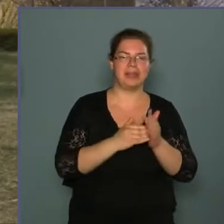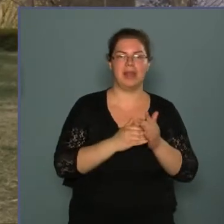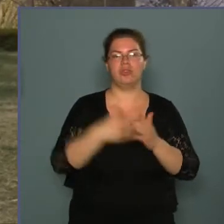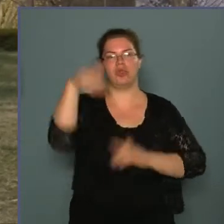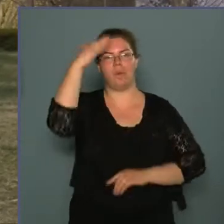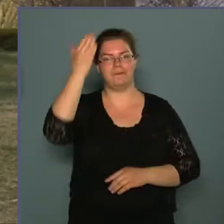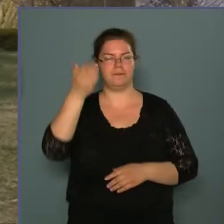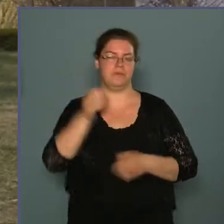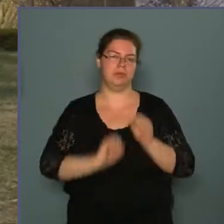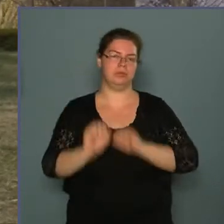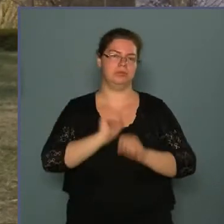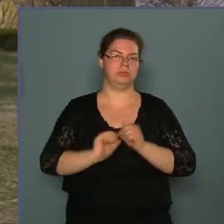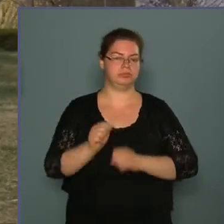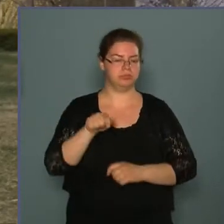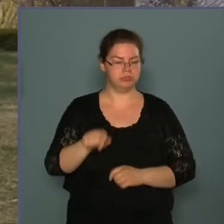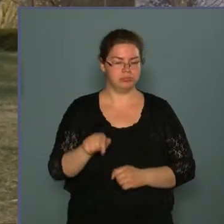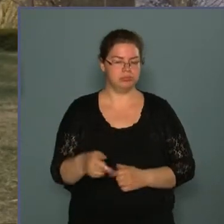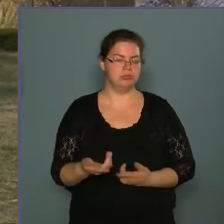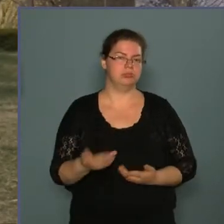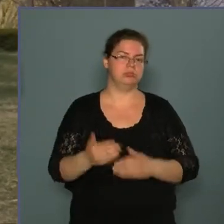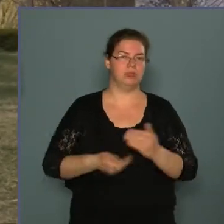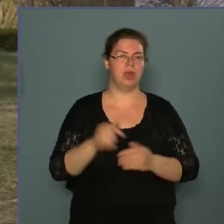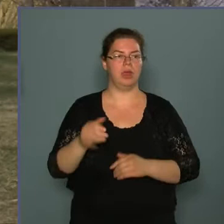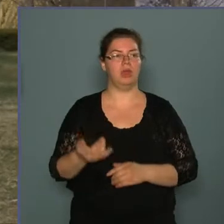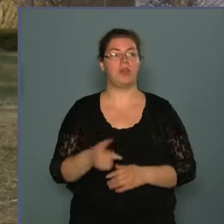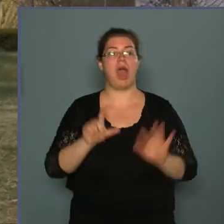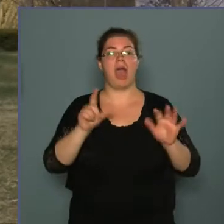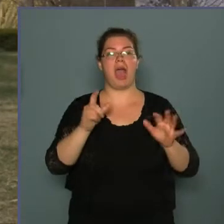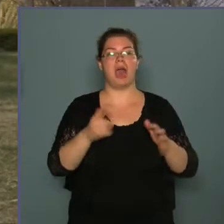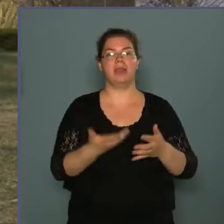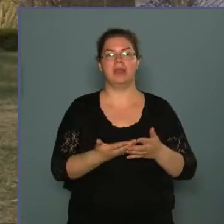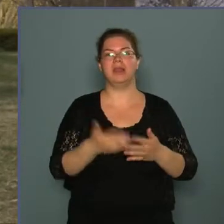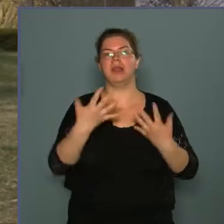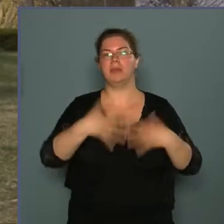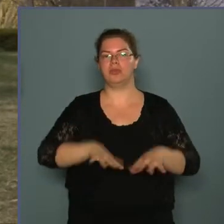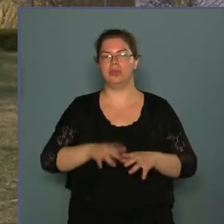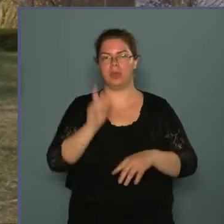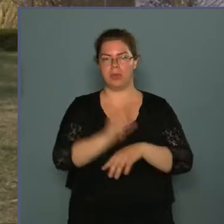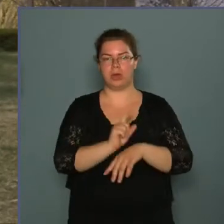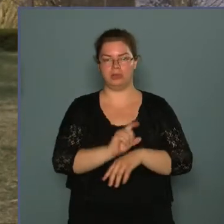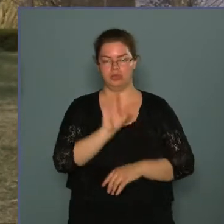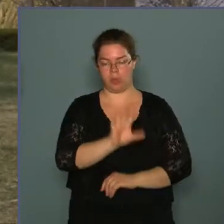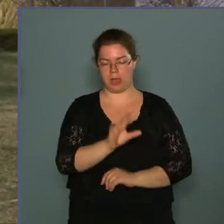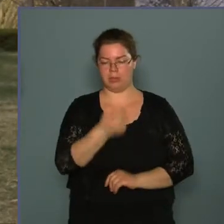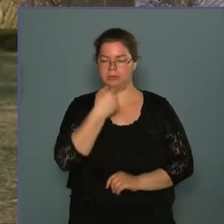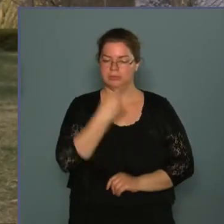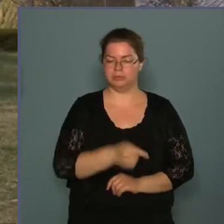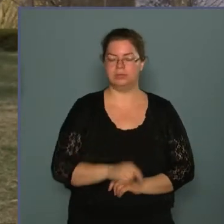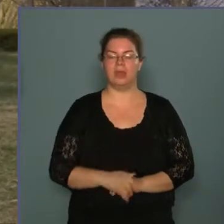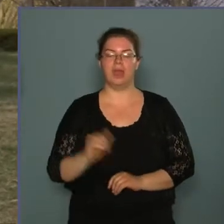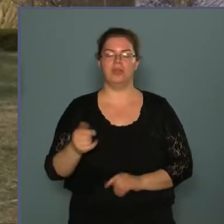Mecséri János ezredesnek, a 7. Esztergomi gépesített hadosztály parancsnokának. Így került